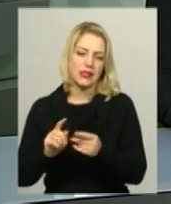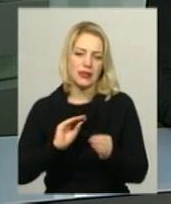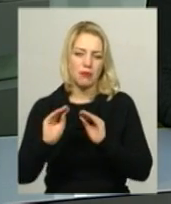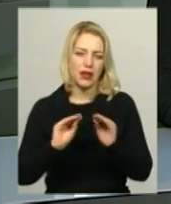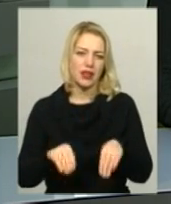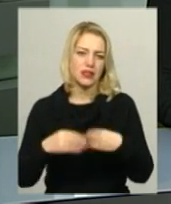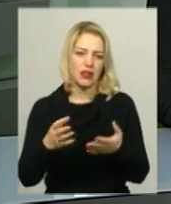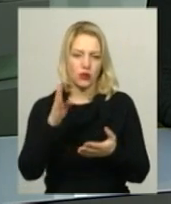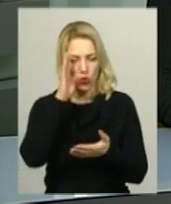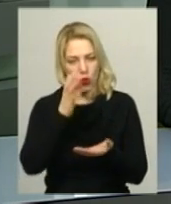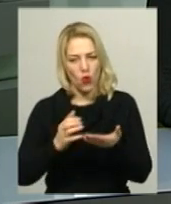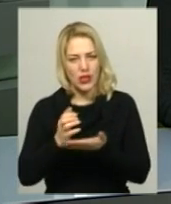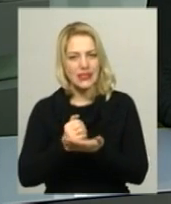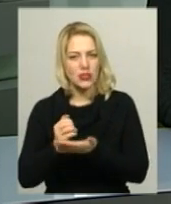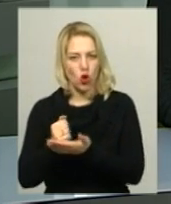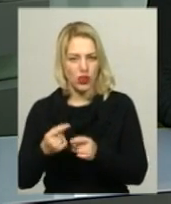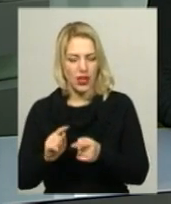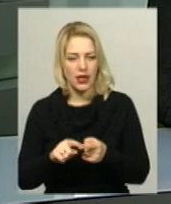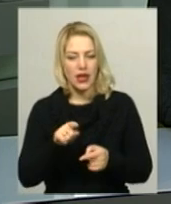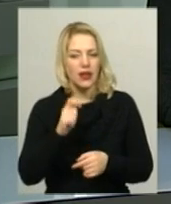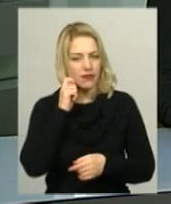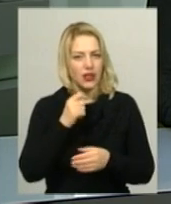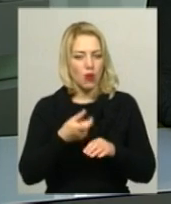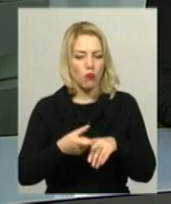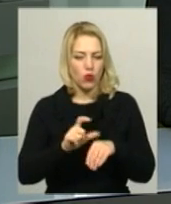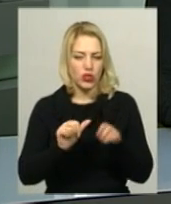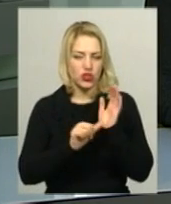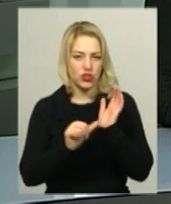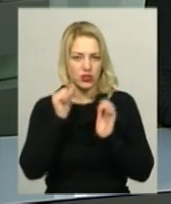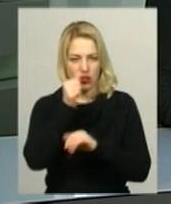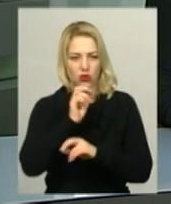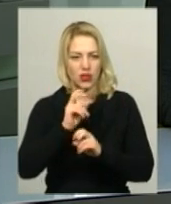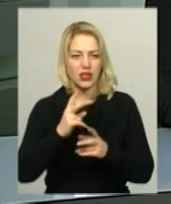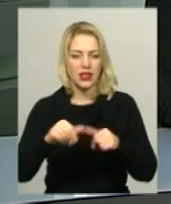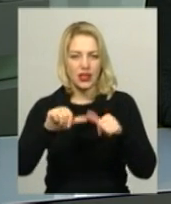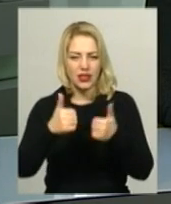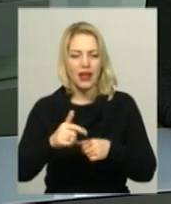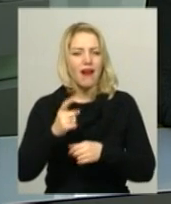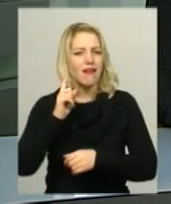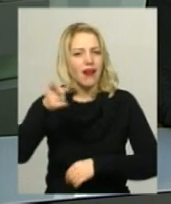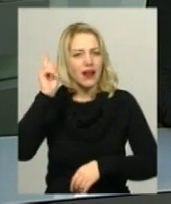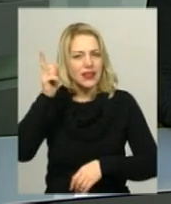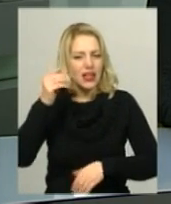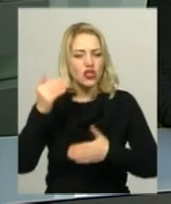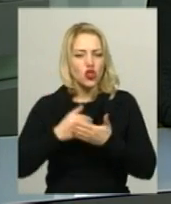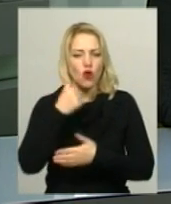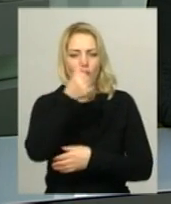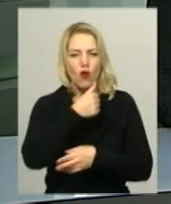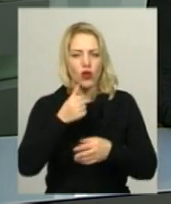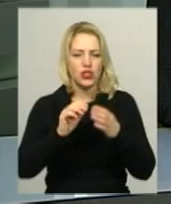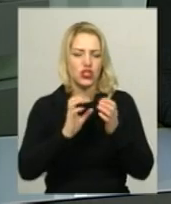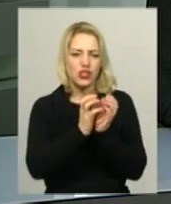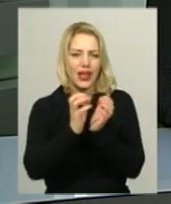колекціонер Ігор Байдак. Чоловік каже, їх вік – понад 60 років. Як виглядають раритетні новорічні іграшки та скільки їх у